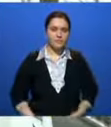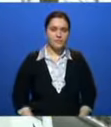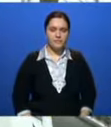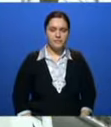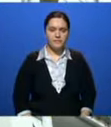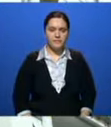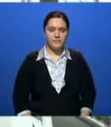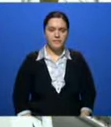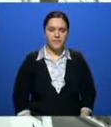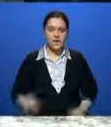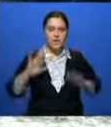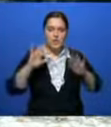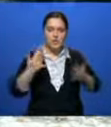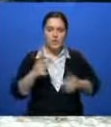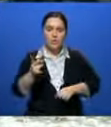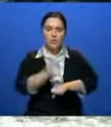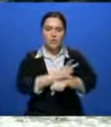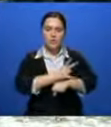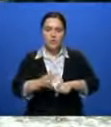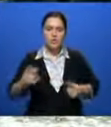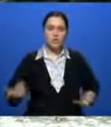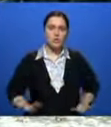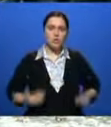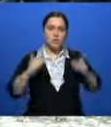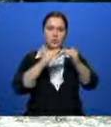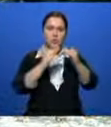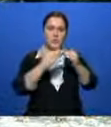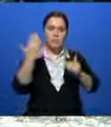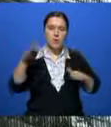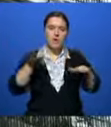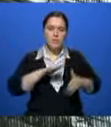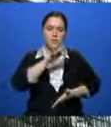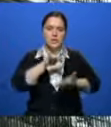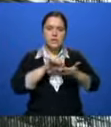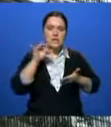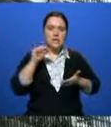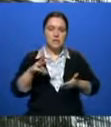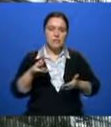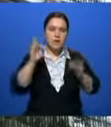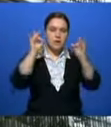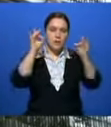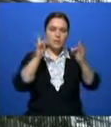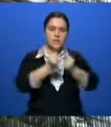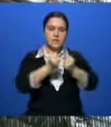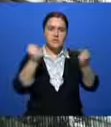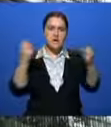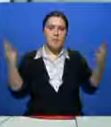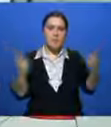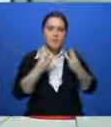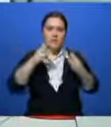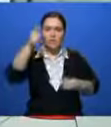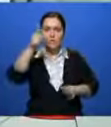Это случилось около трех часов ночи. В жилом доме в одном из римских кварталов произошел взрыв. Начался пожар. В панике люди